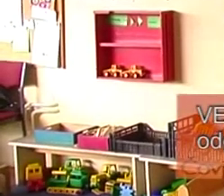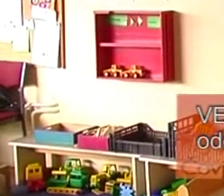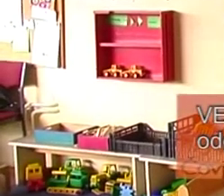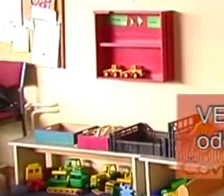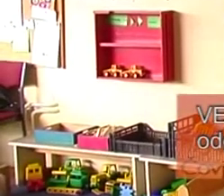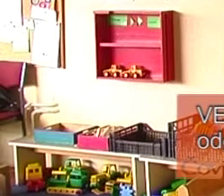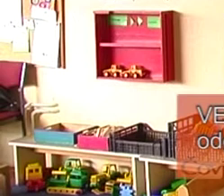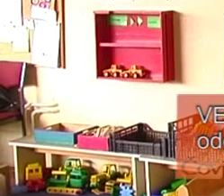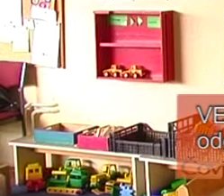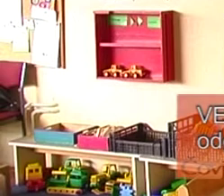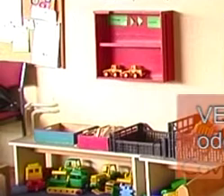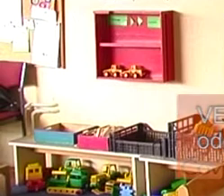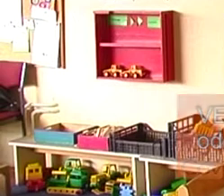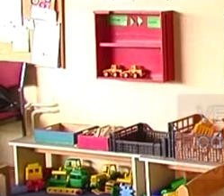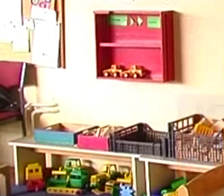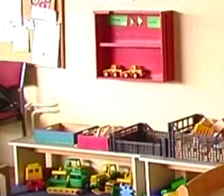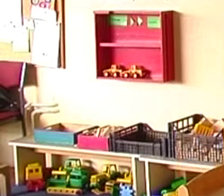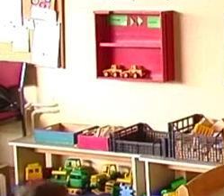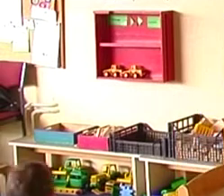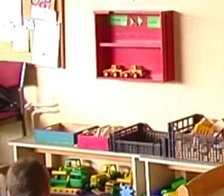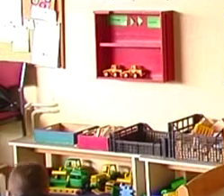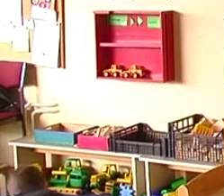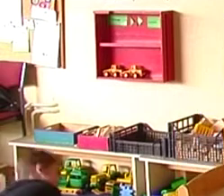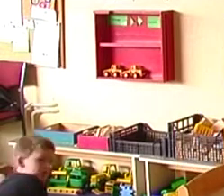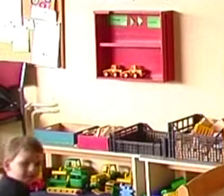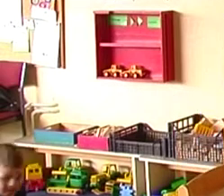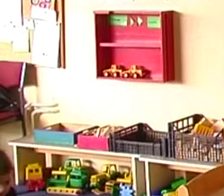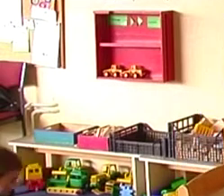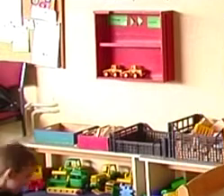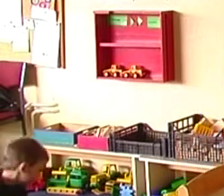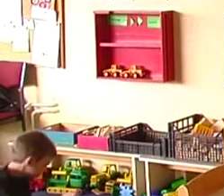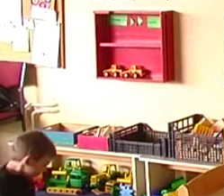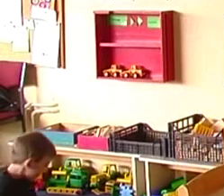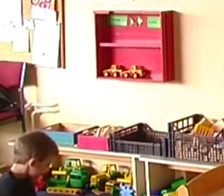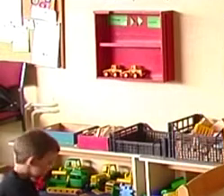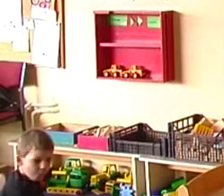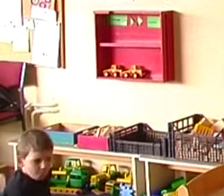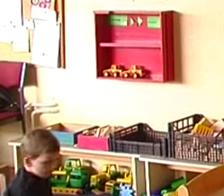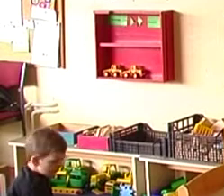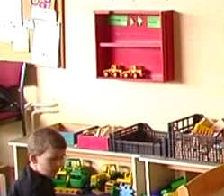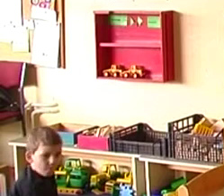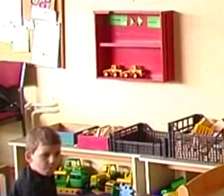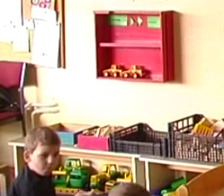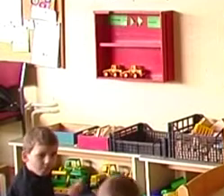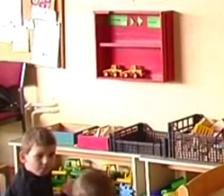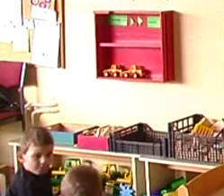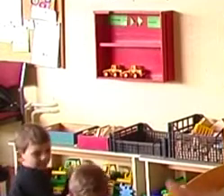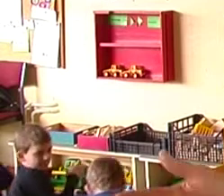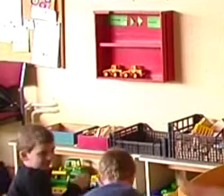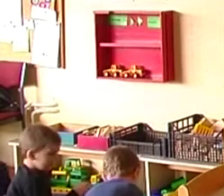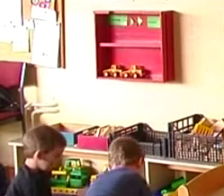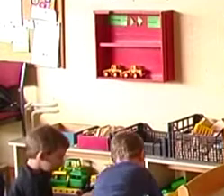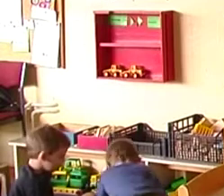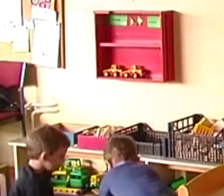skupine, jer djeca kao takova sama po sebi nemaju nikakve barijere koje bi im stvarali